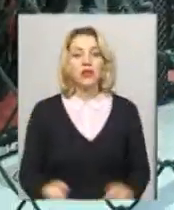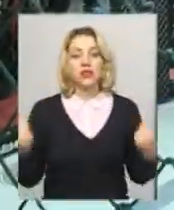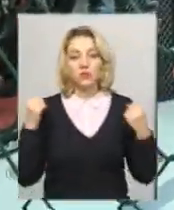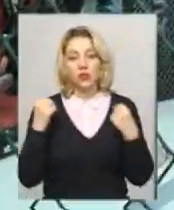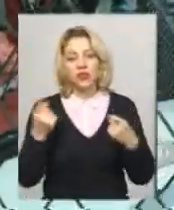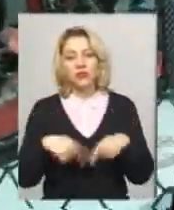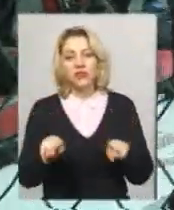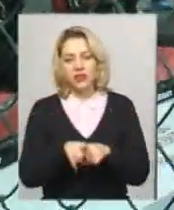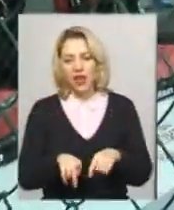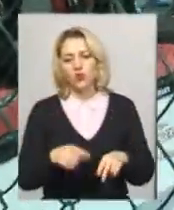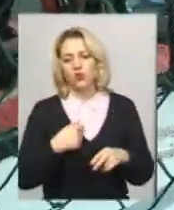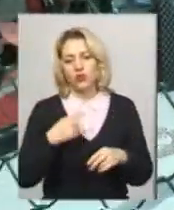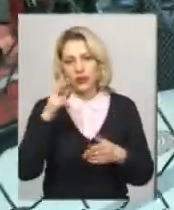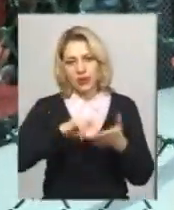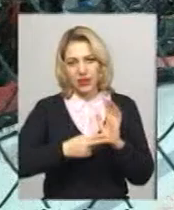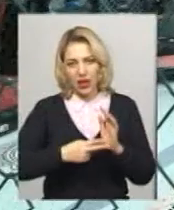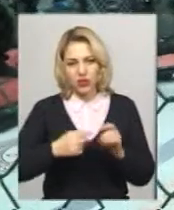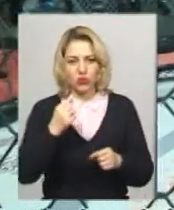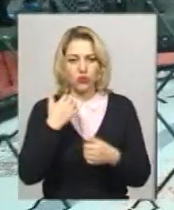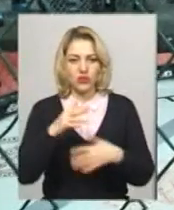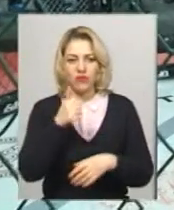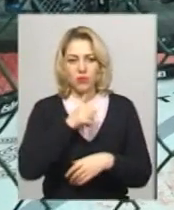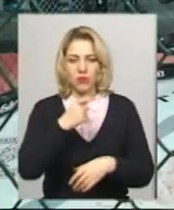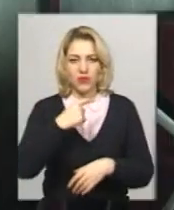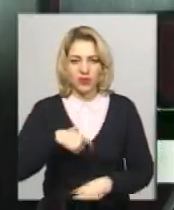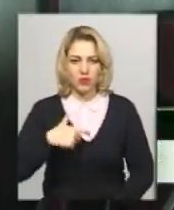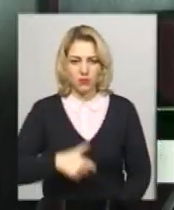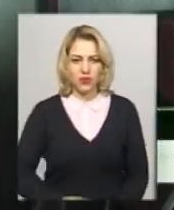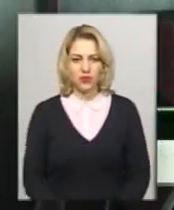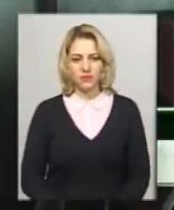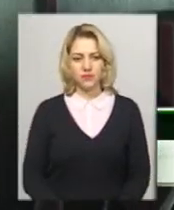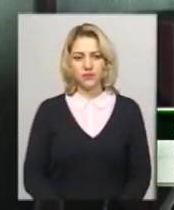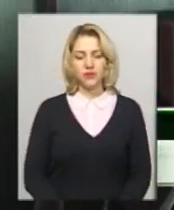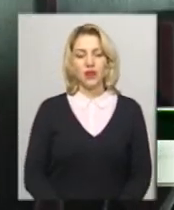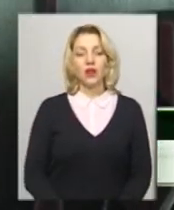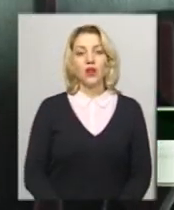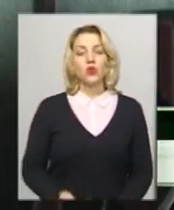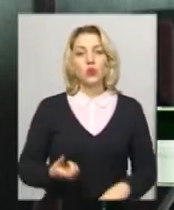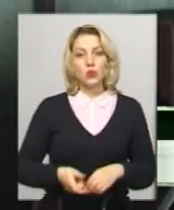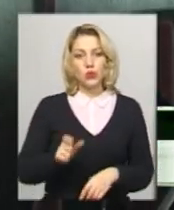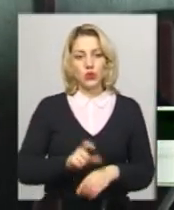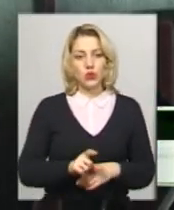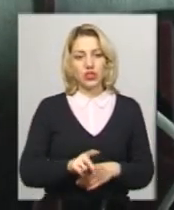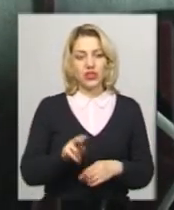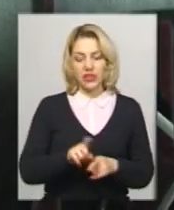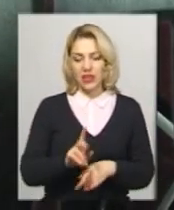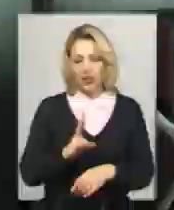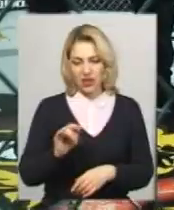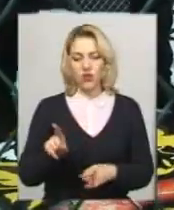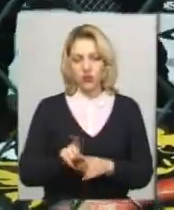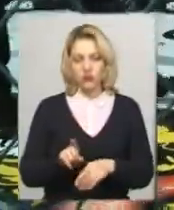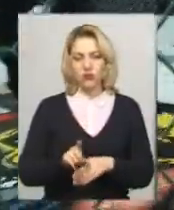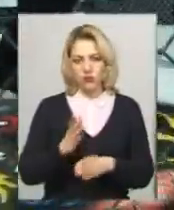тактику з нанесення серії ударів в голову випробував на собі. Ну, так не, але все одно больно.